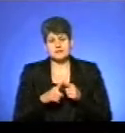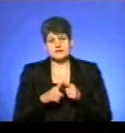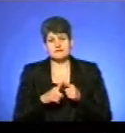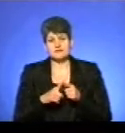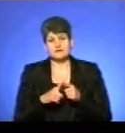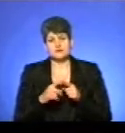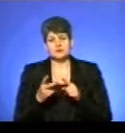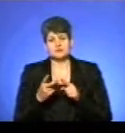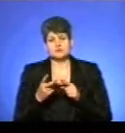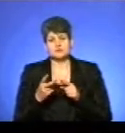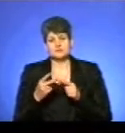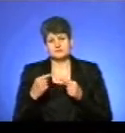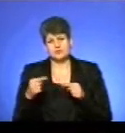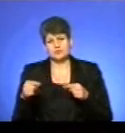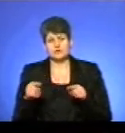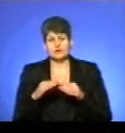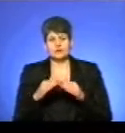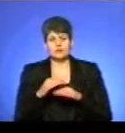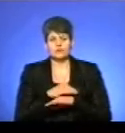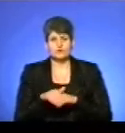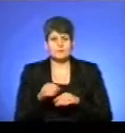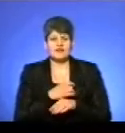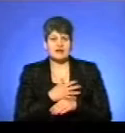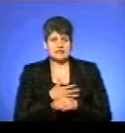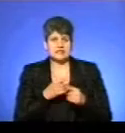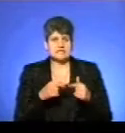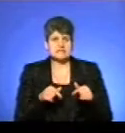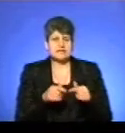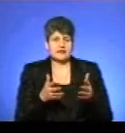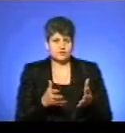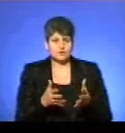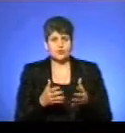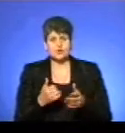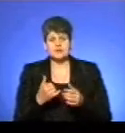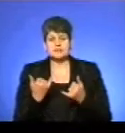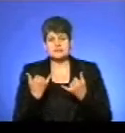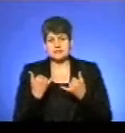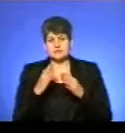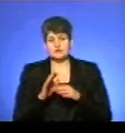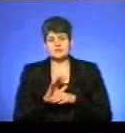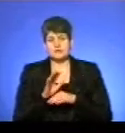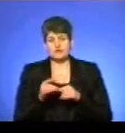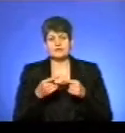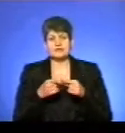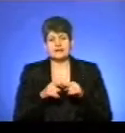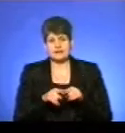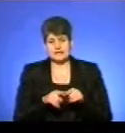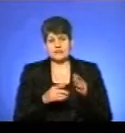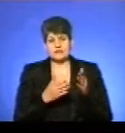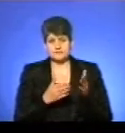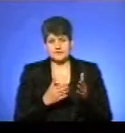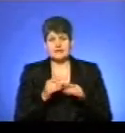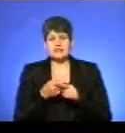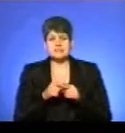другорядних вулиць, де більше розміщений приватний сектор. Тому зараз якраз буде спрямована техніка на